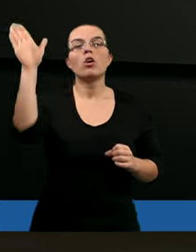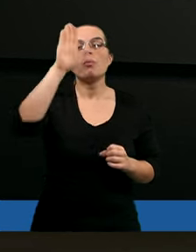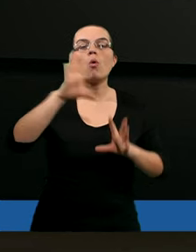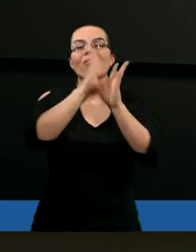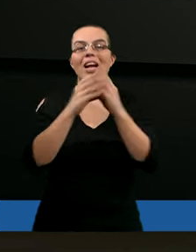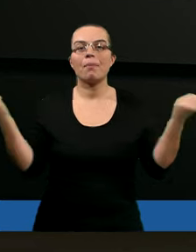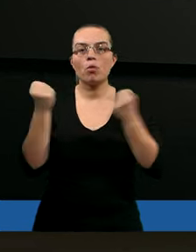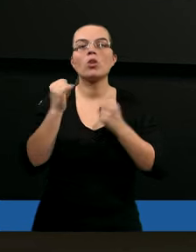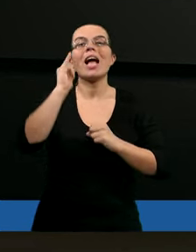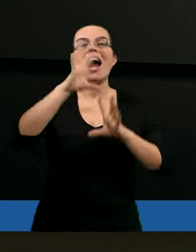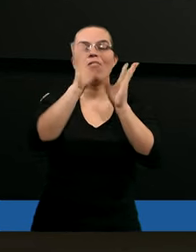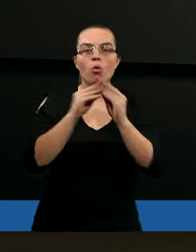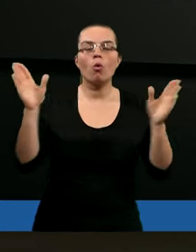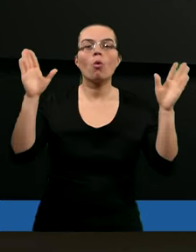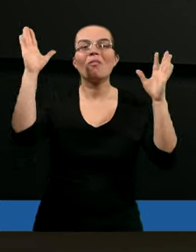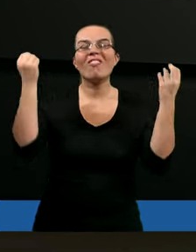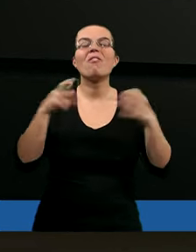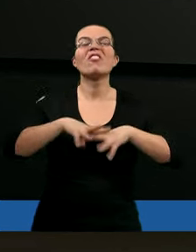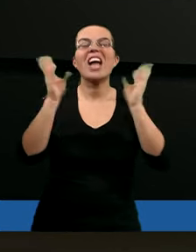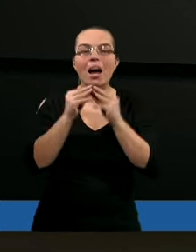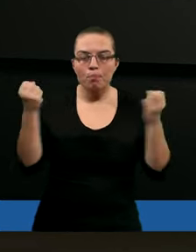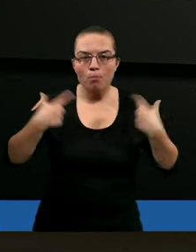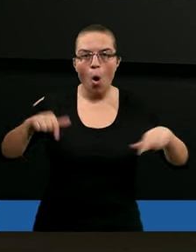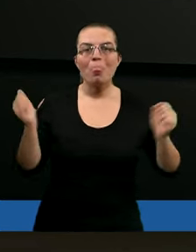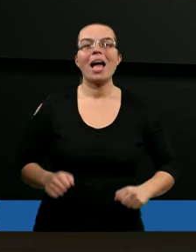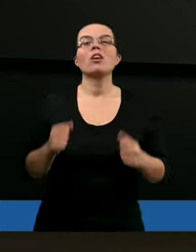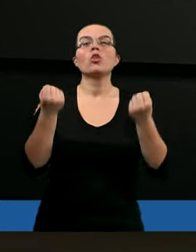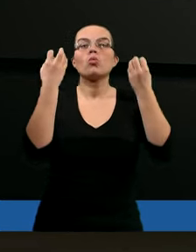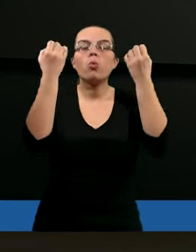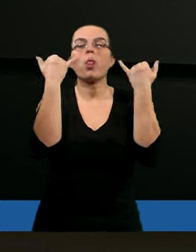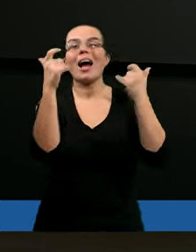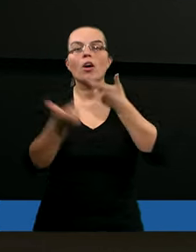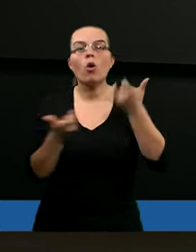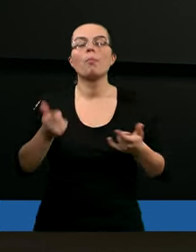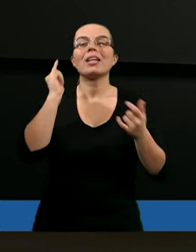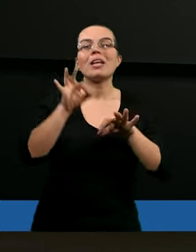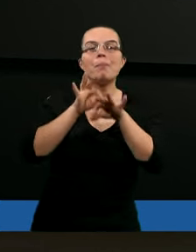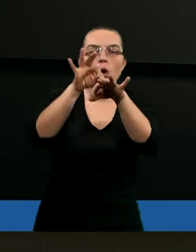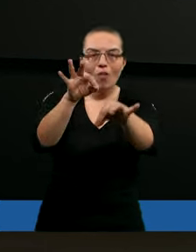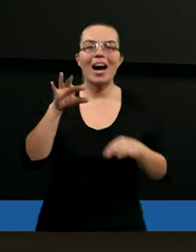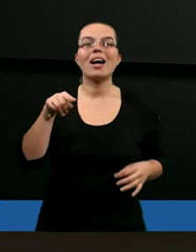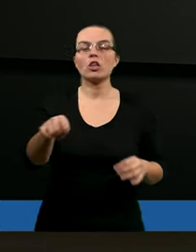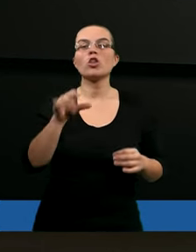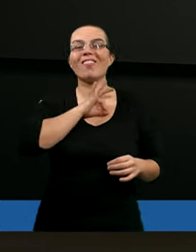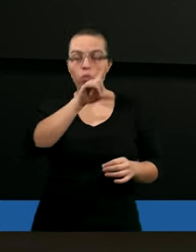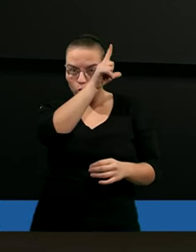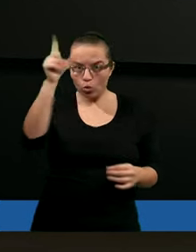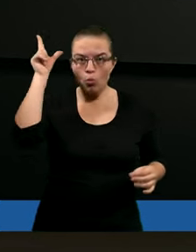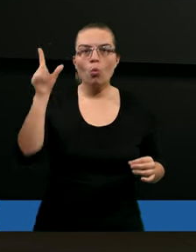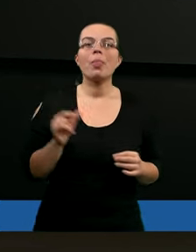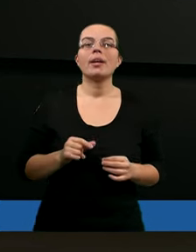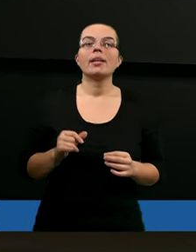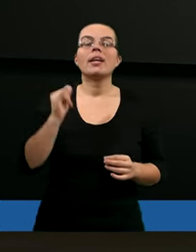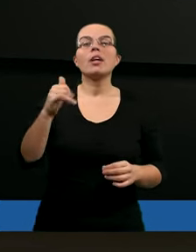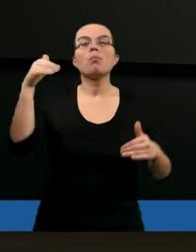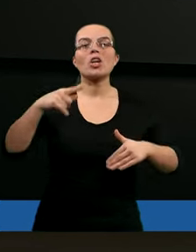Wszechmogący, jako Bóg Wszechpotężny, kiedy czyni różne cuda, kiedy w cudowny sposób prowadzi swój lud. Czy